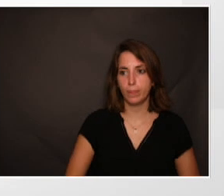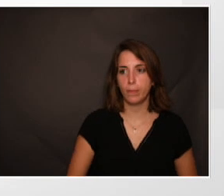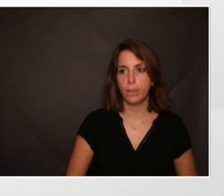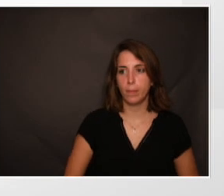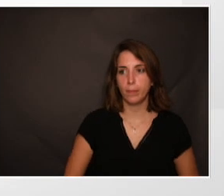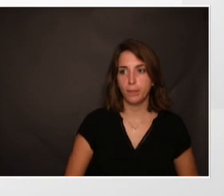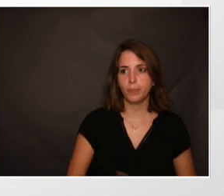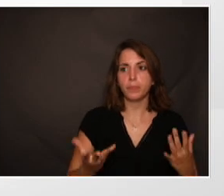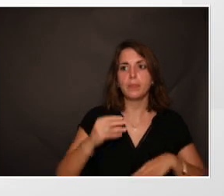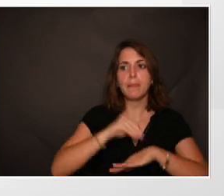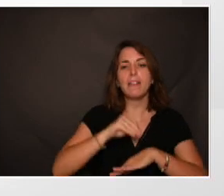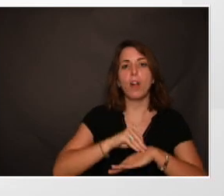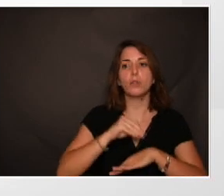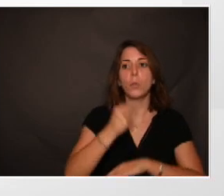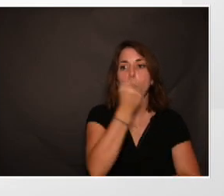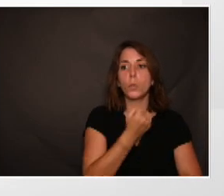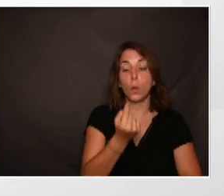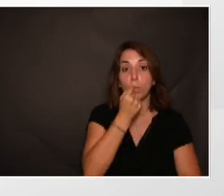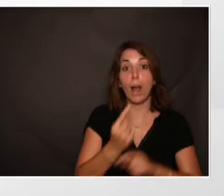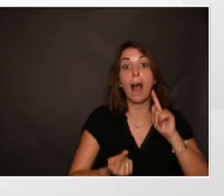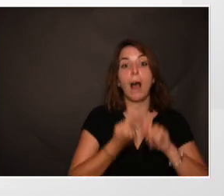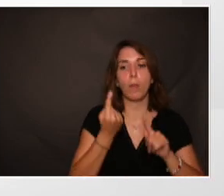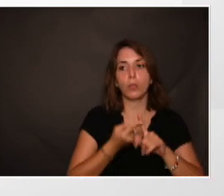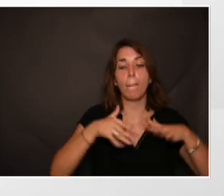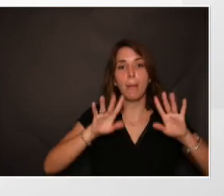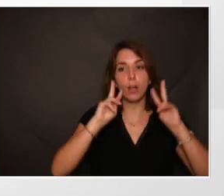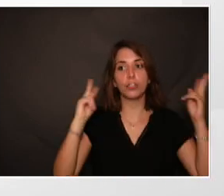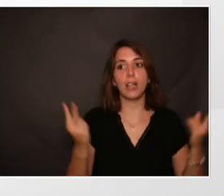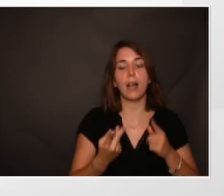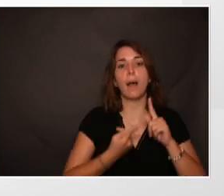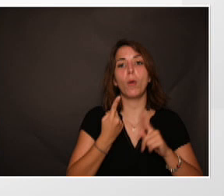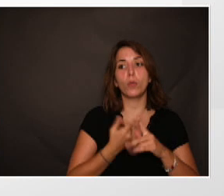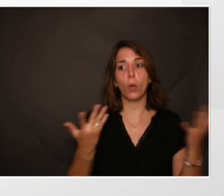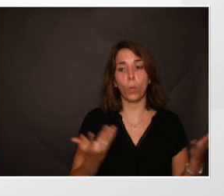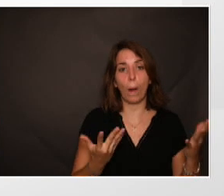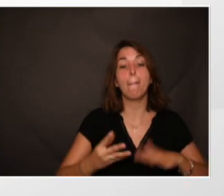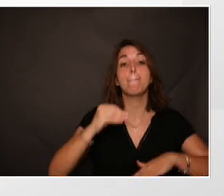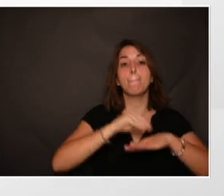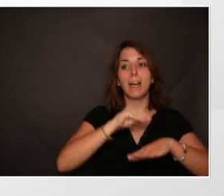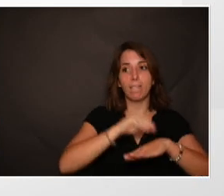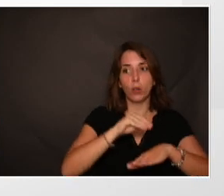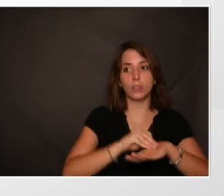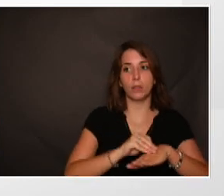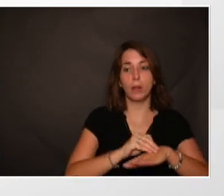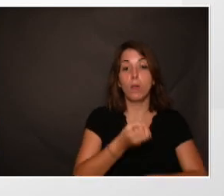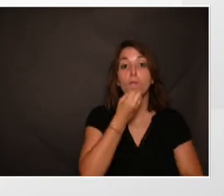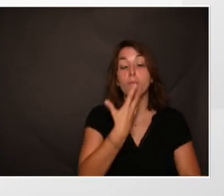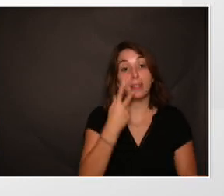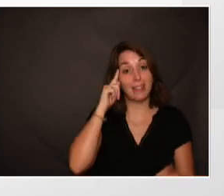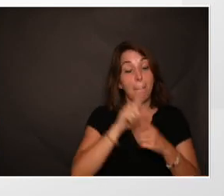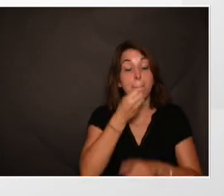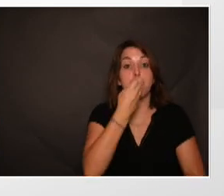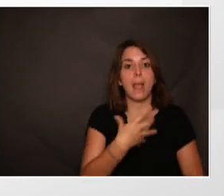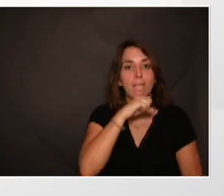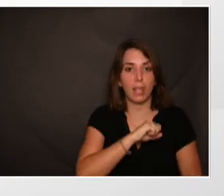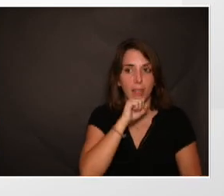La prévention buccodentaire,'est important, mais d'une manière générale, c'est important d'avoir une prévention pour le bien vieillir. Et